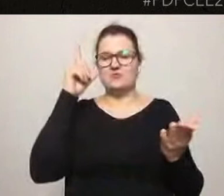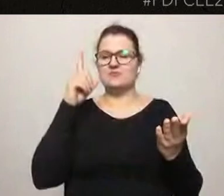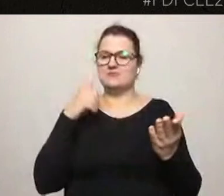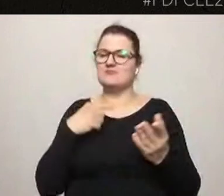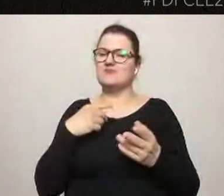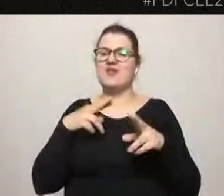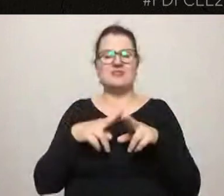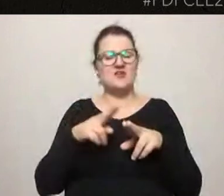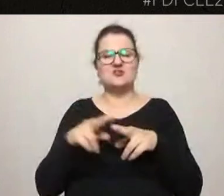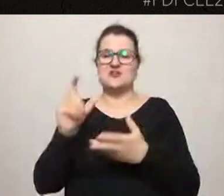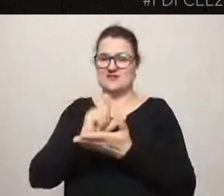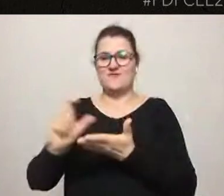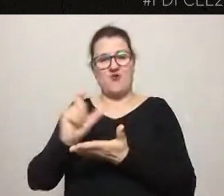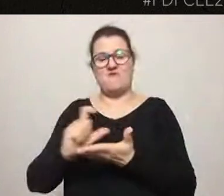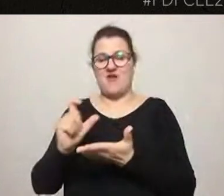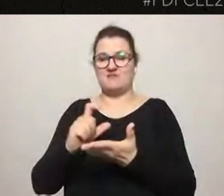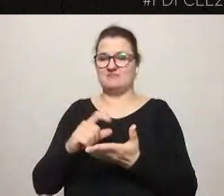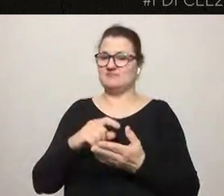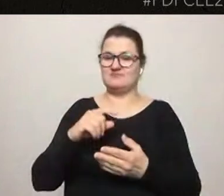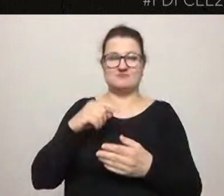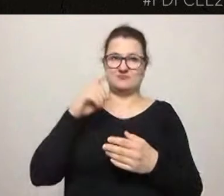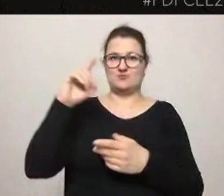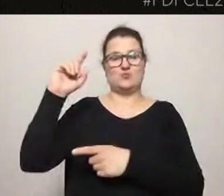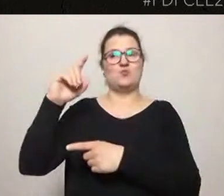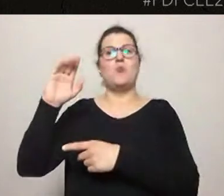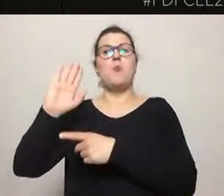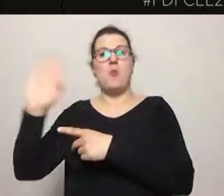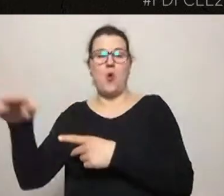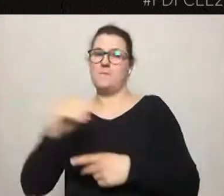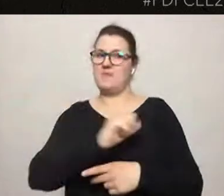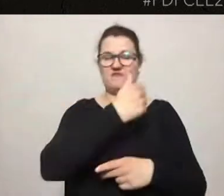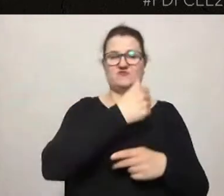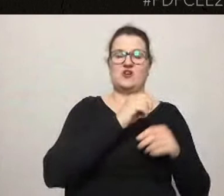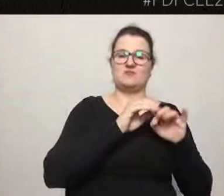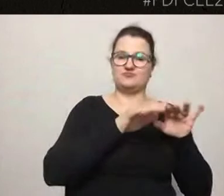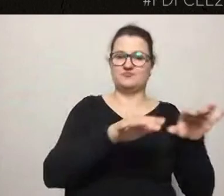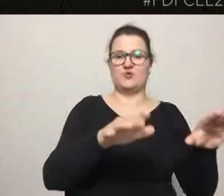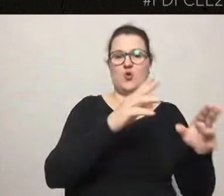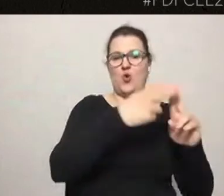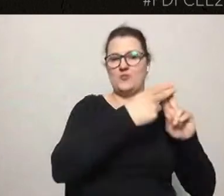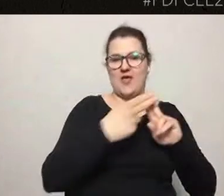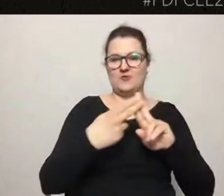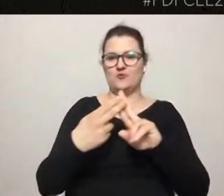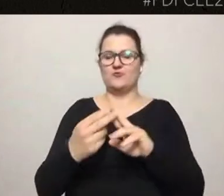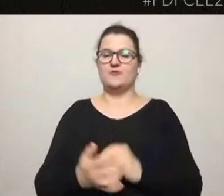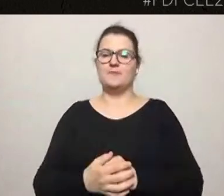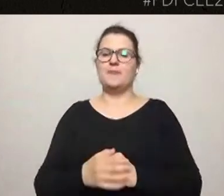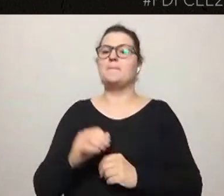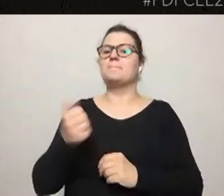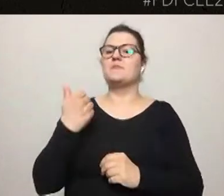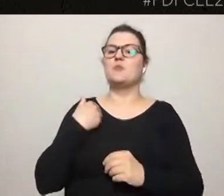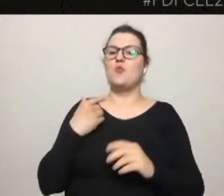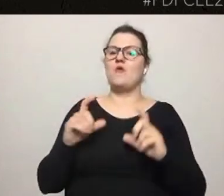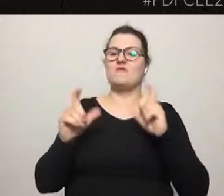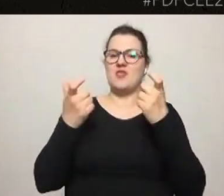tych sieci kontaktów. Także te pierwsze, najważniejsze wydarzenia warsztatowe, które pozwoliły nam zbudować bardzo